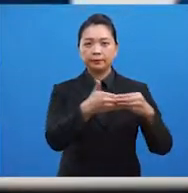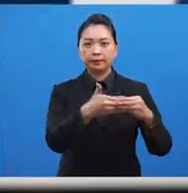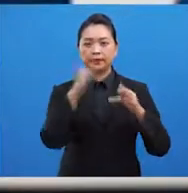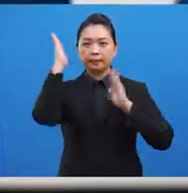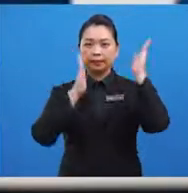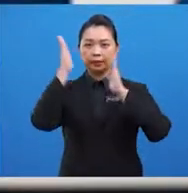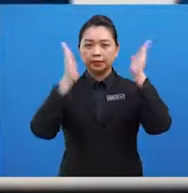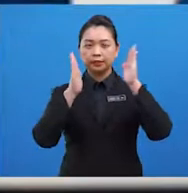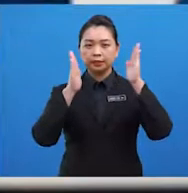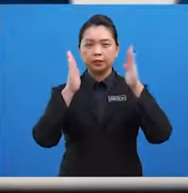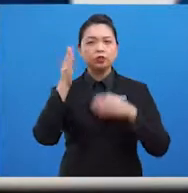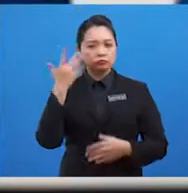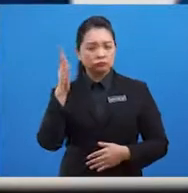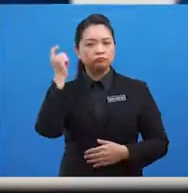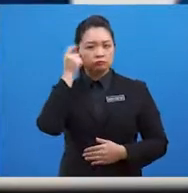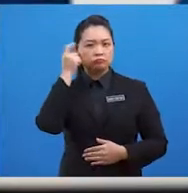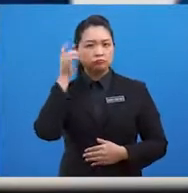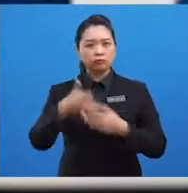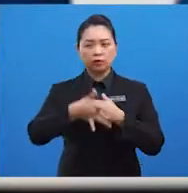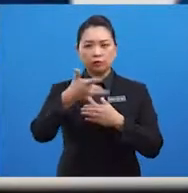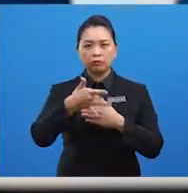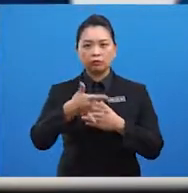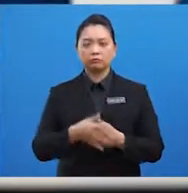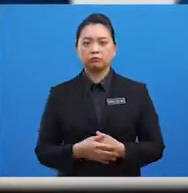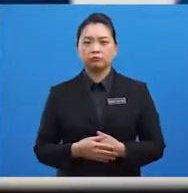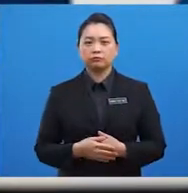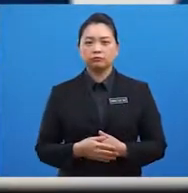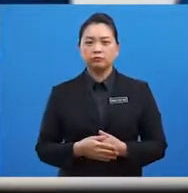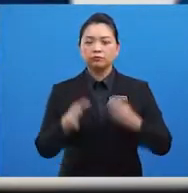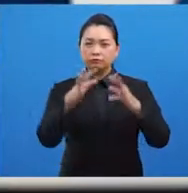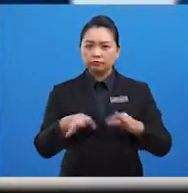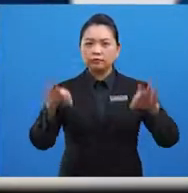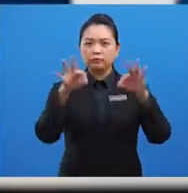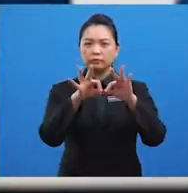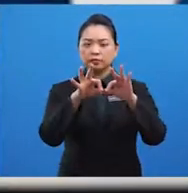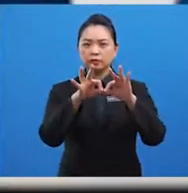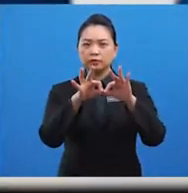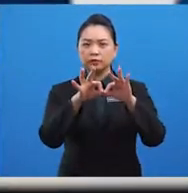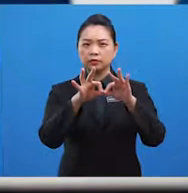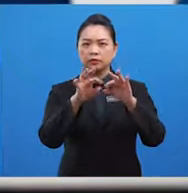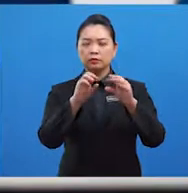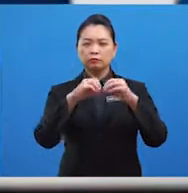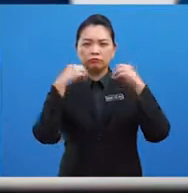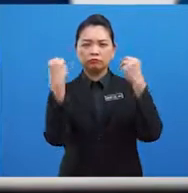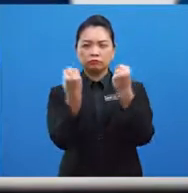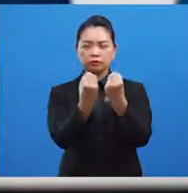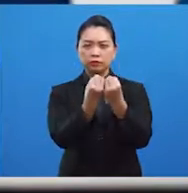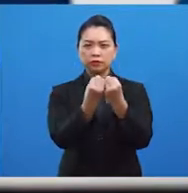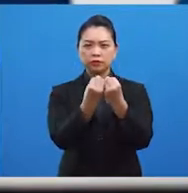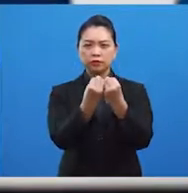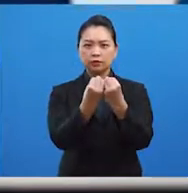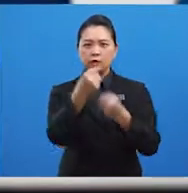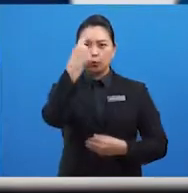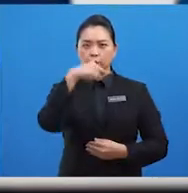sedari awal lagi menyedari kepentingan penubuhan satu organisasi